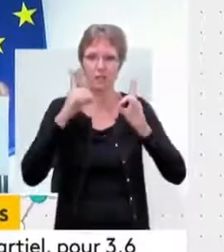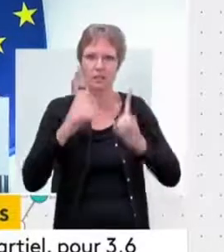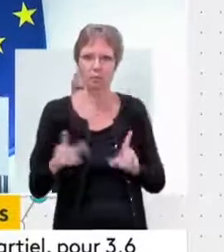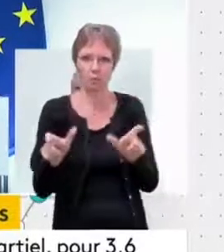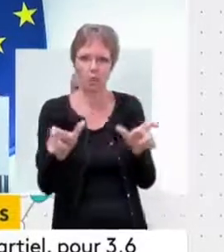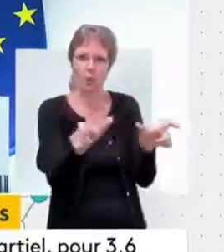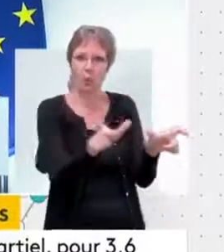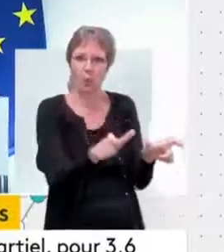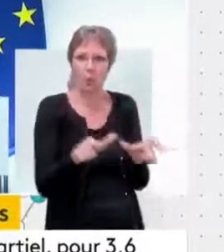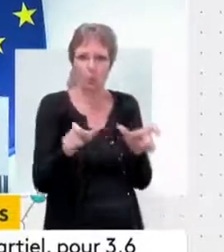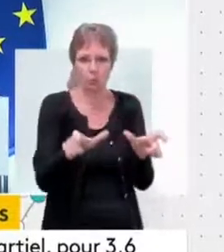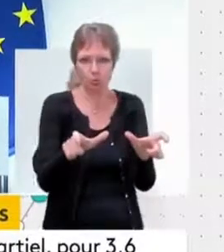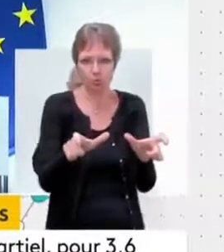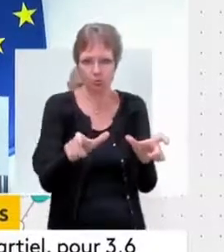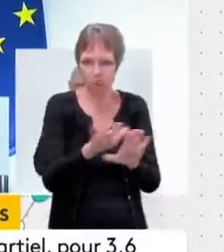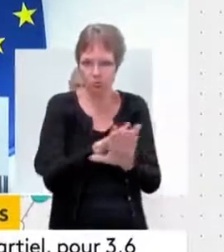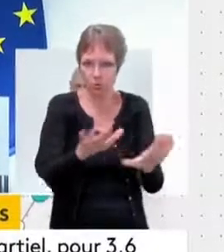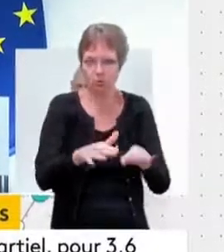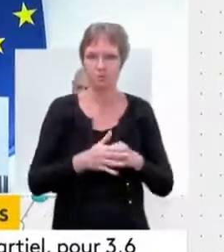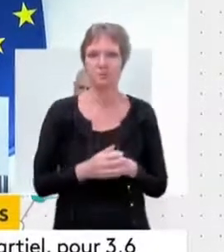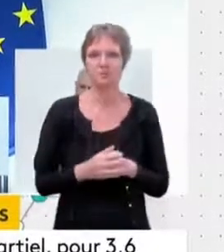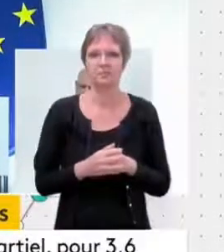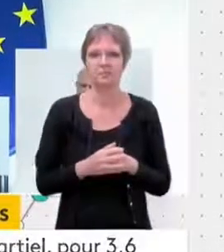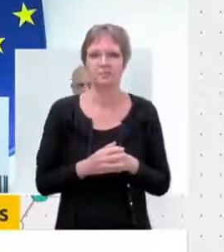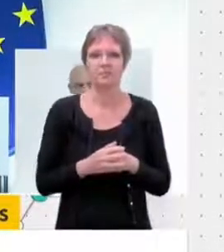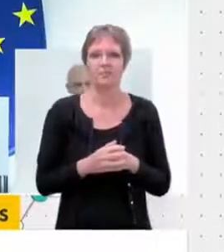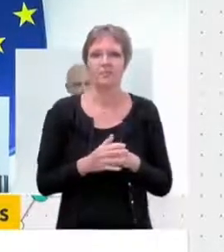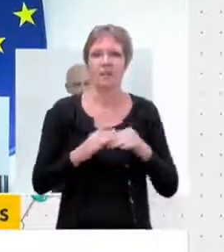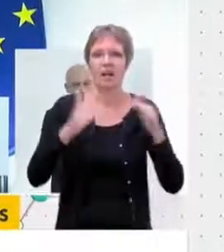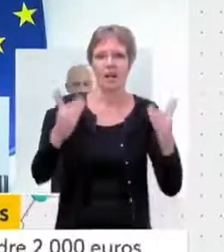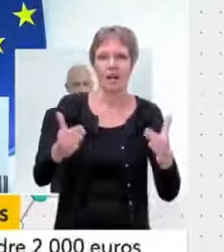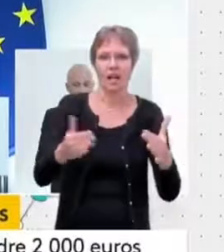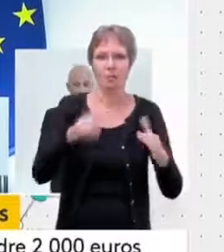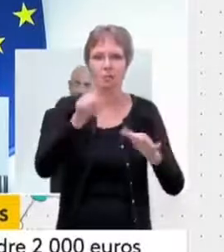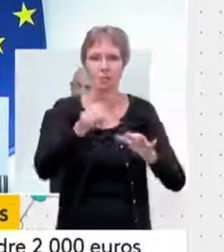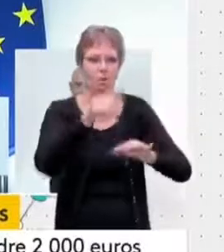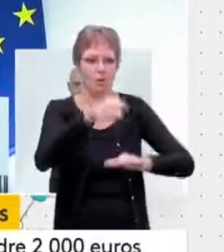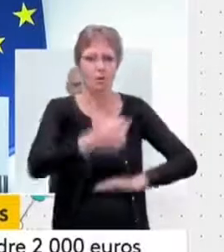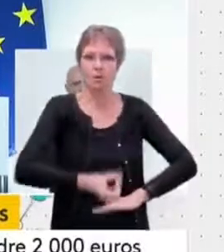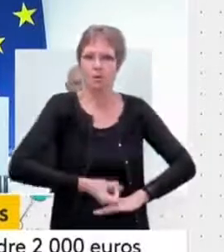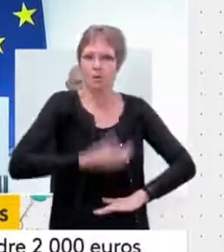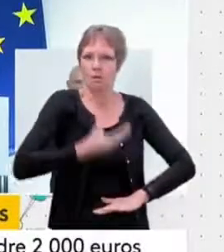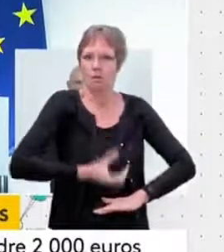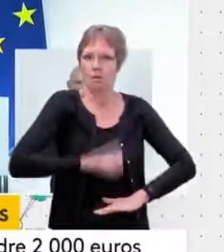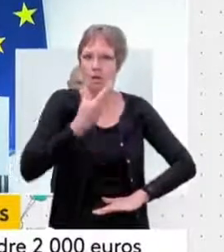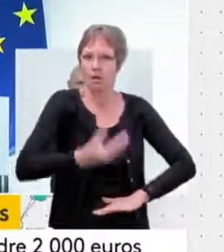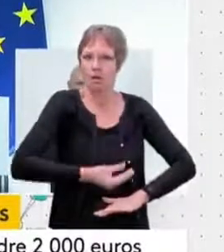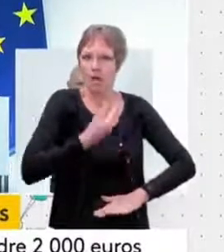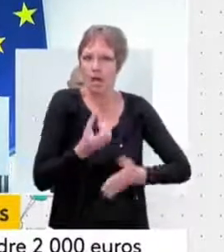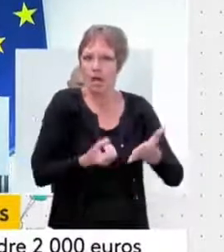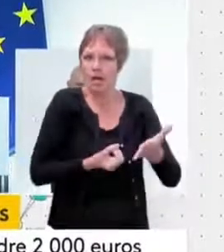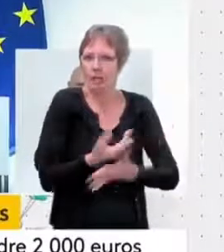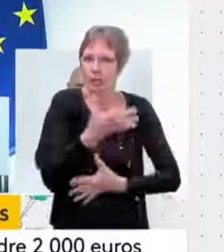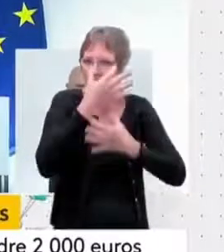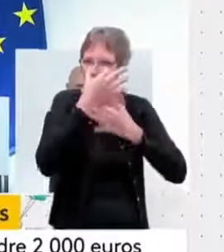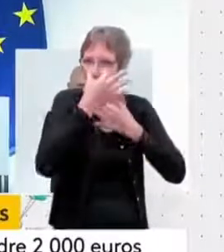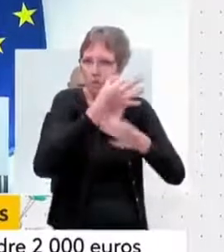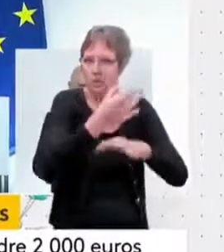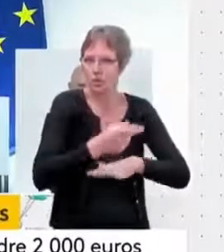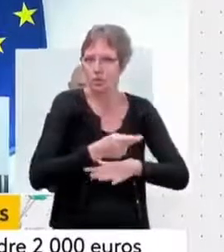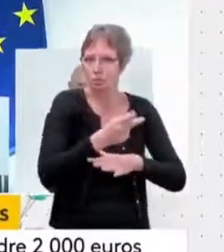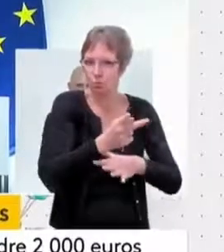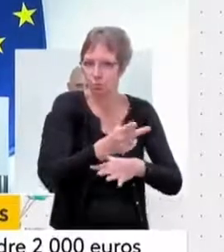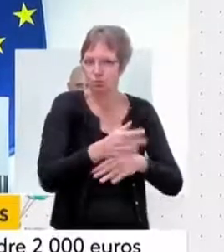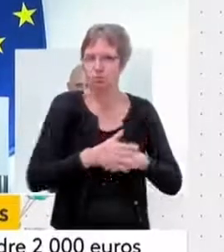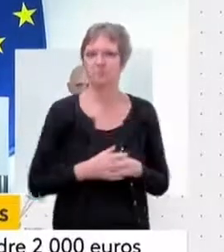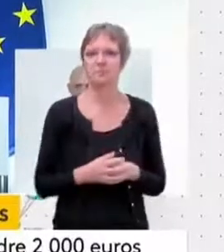nécessaire et nous, nous attendons d'avoir des réponses précises, beaucoup plus précises que ça n'a été le cas jusqu'à présent de